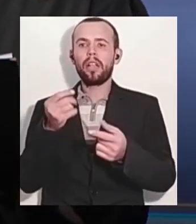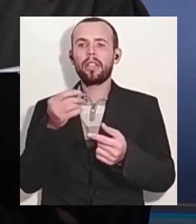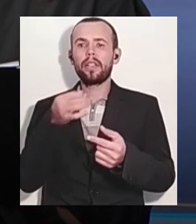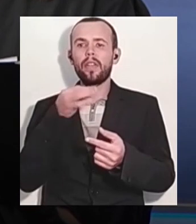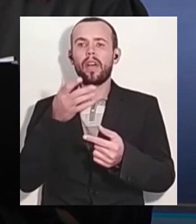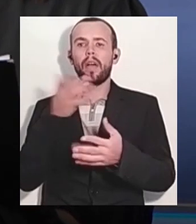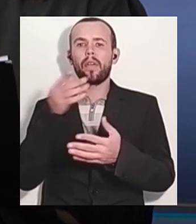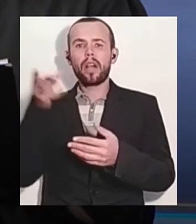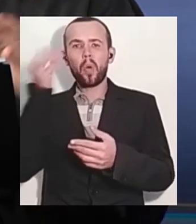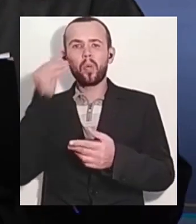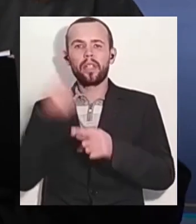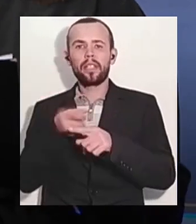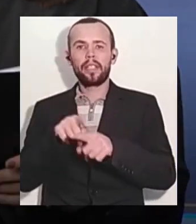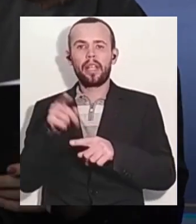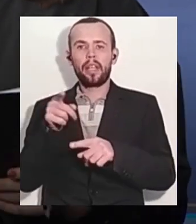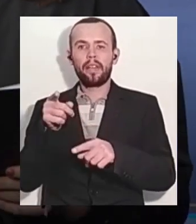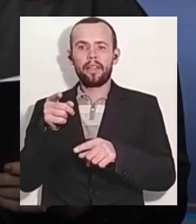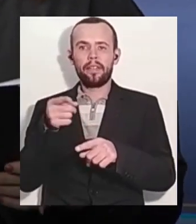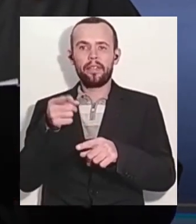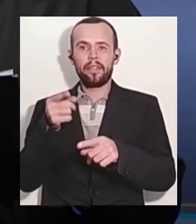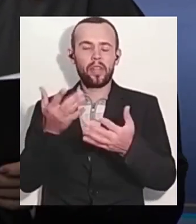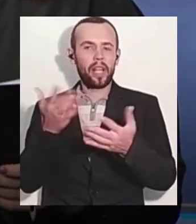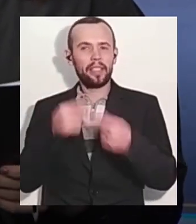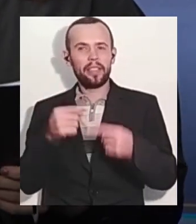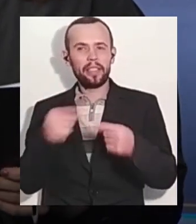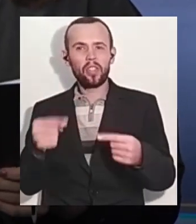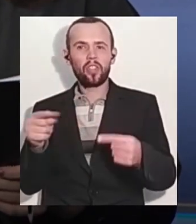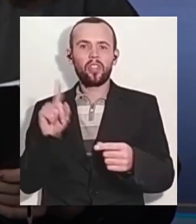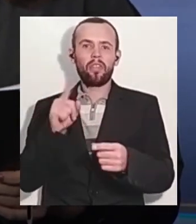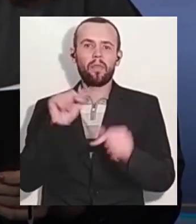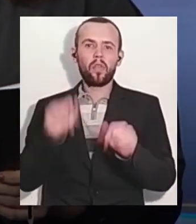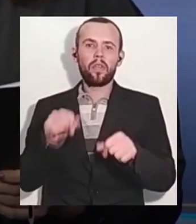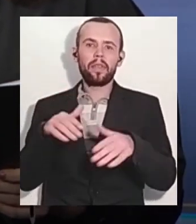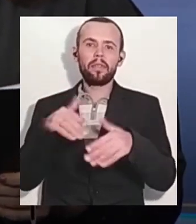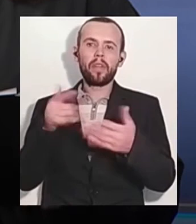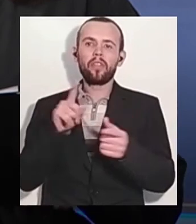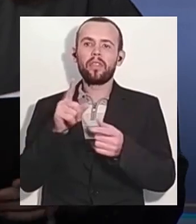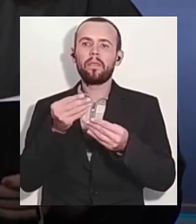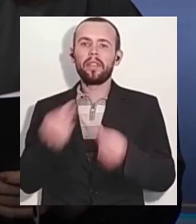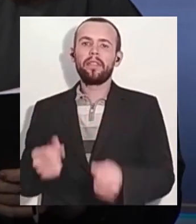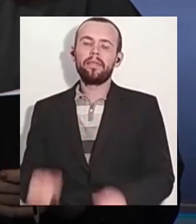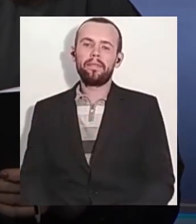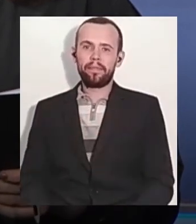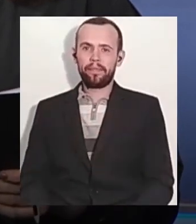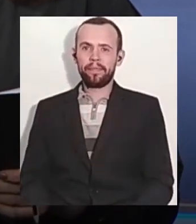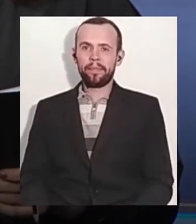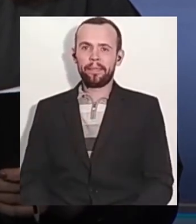загальноукраїнському рівні, наскільки на Одещині забезпечуються права ув'язнених у порівнянні?